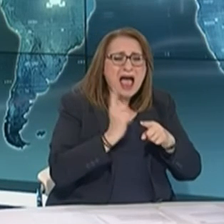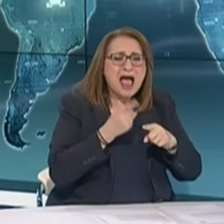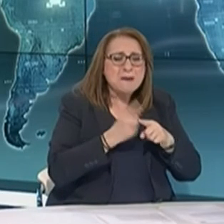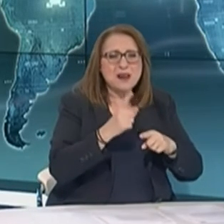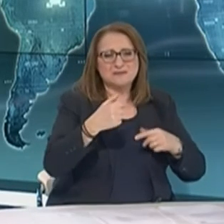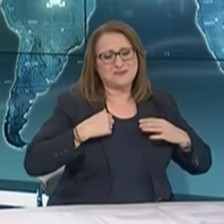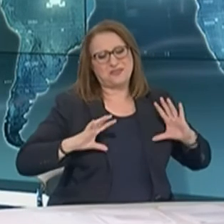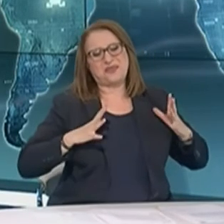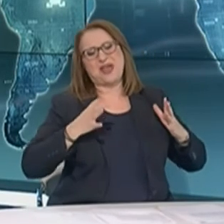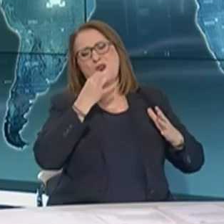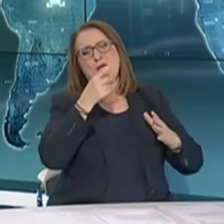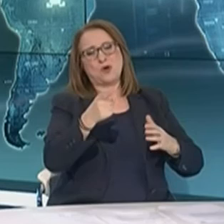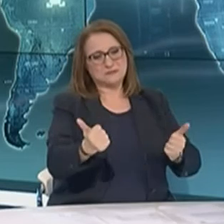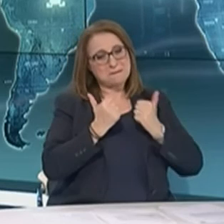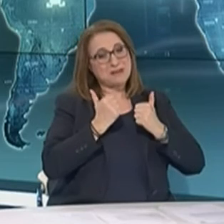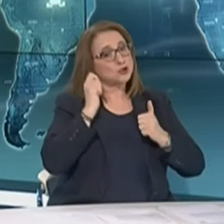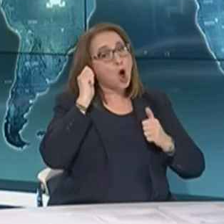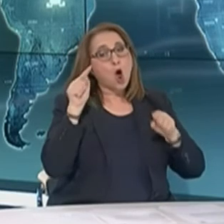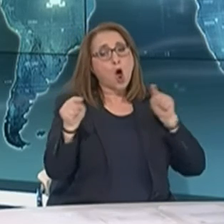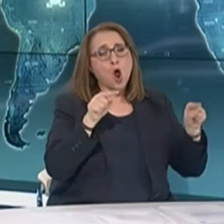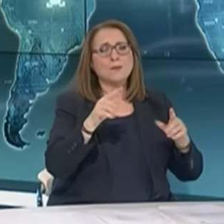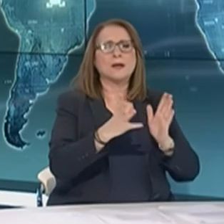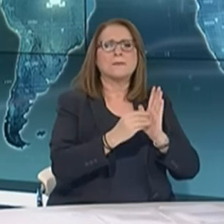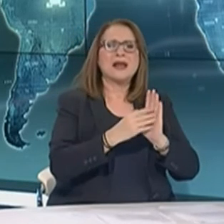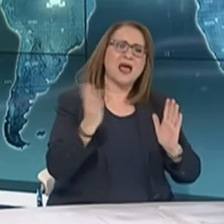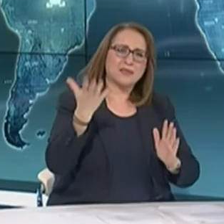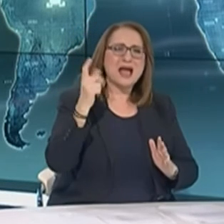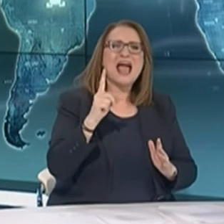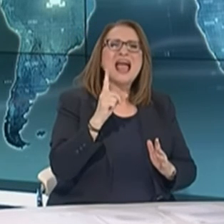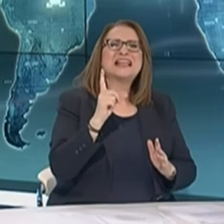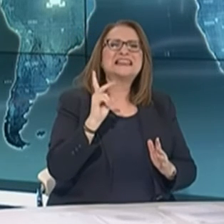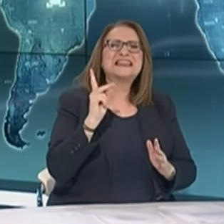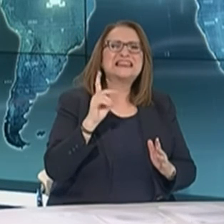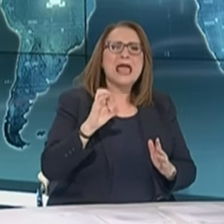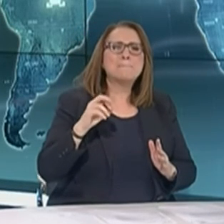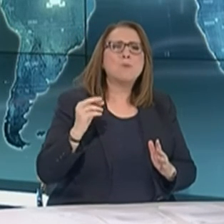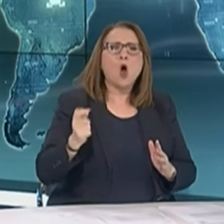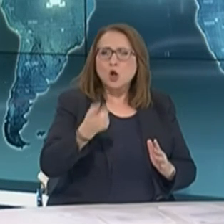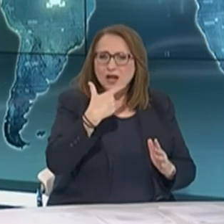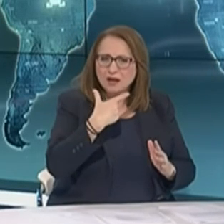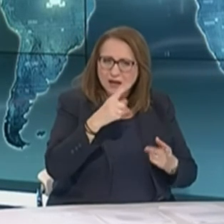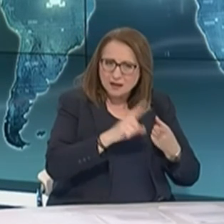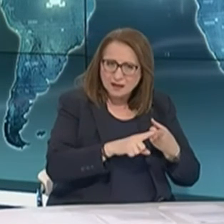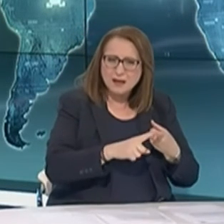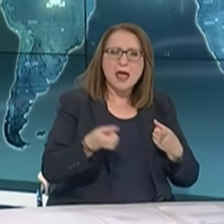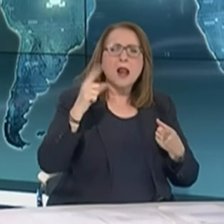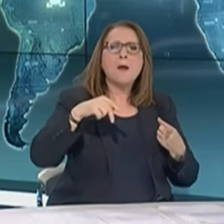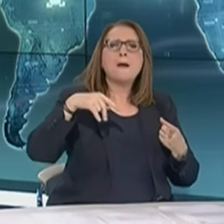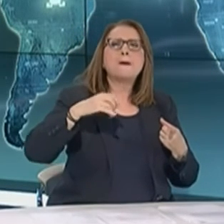εμπορικά ονόματα, αλλά με πιέζετε. Το ντεπών είναι παραγετά μόλι. Το παναντόλε είναι παραγετά μόλι. Να πω μερικά